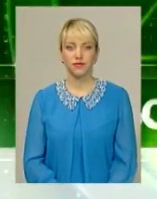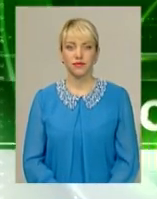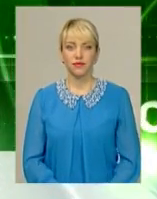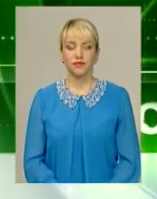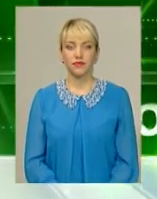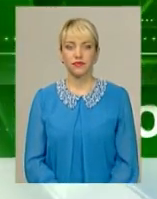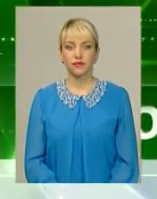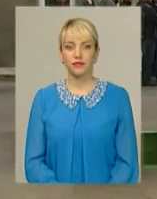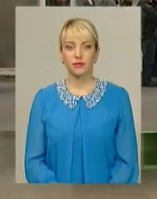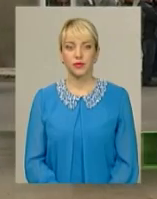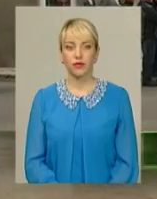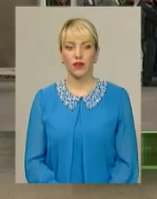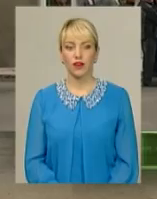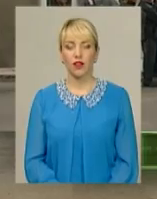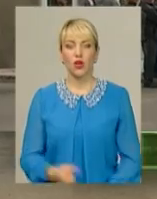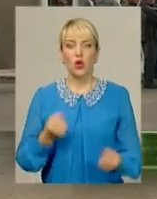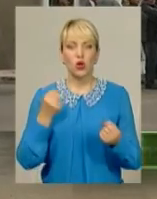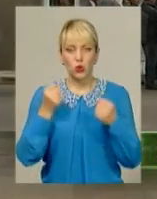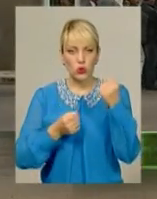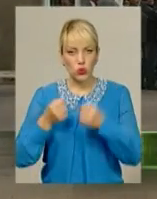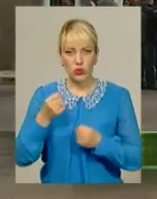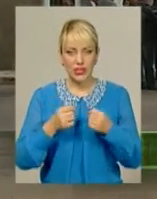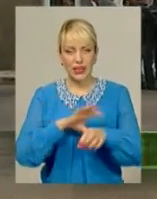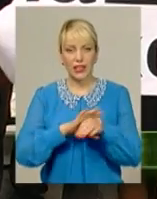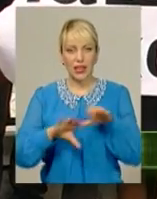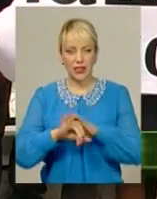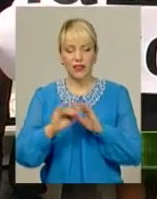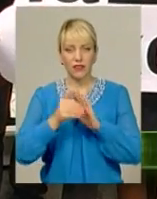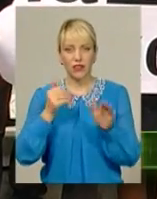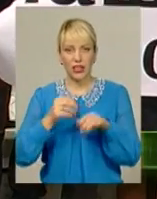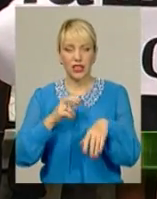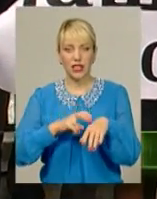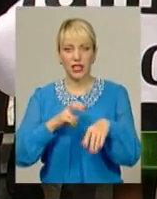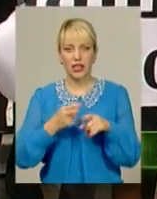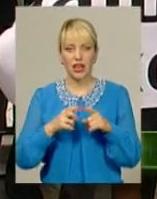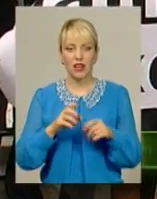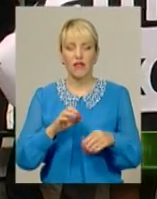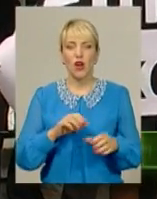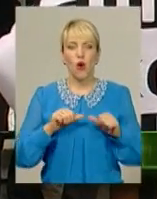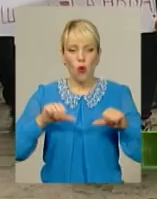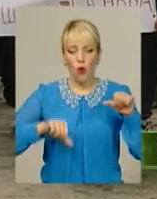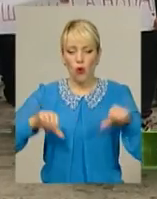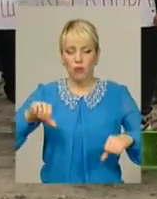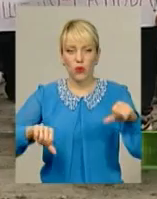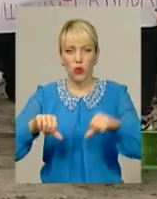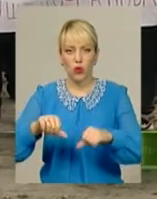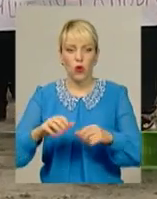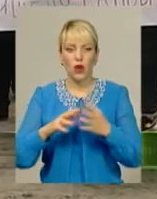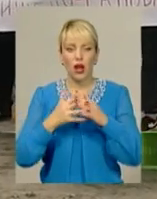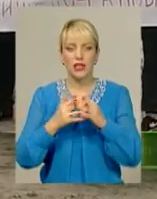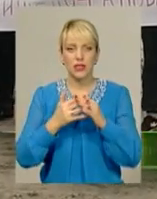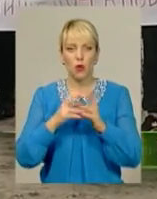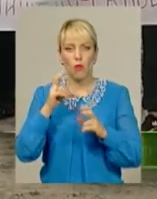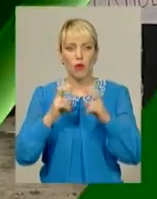Музика Стосани, кайданки та виклик лікарів. Селяни тримають облугу Білогірського молокозаводу, який продовжує боргувати